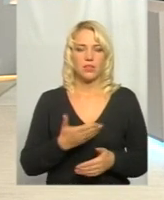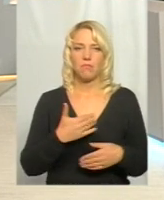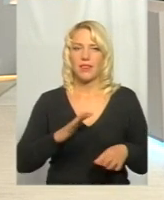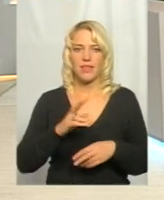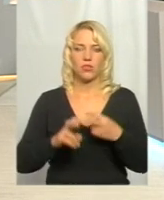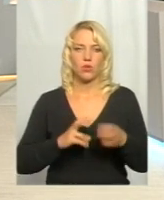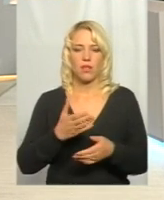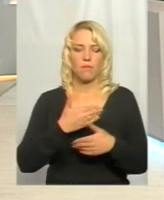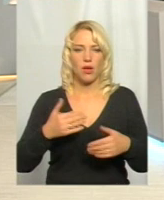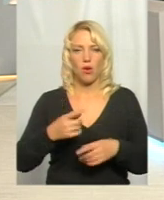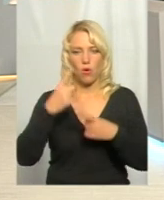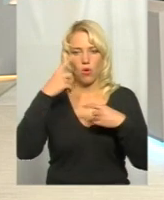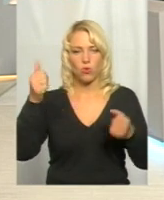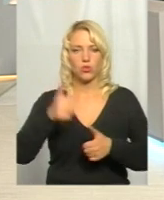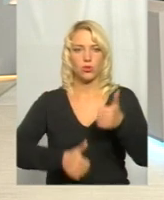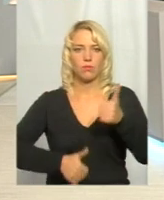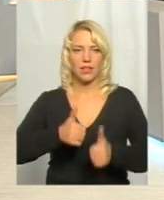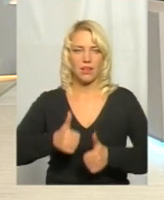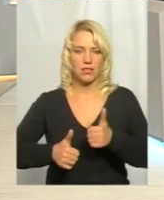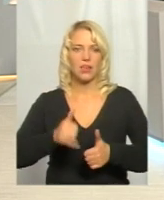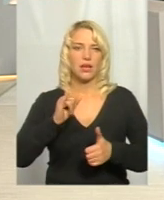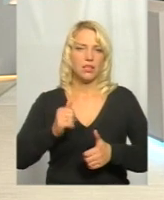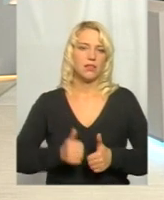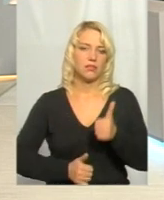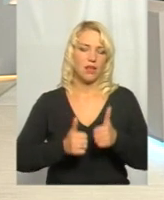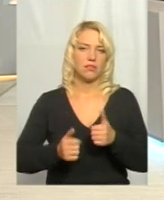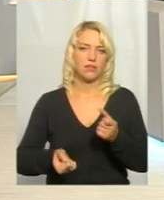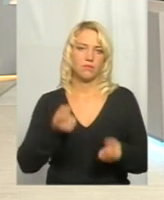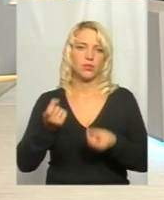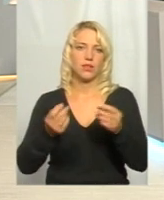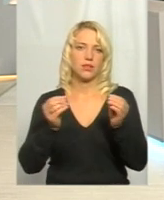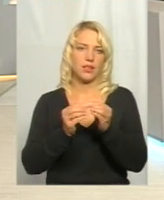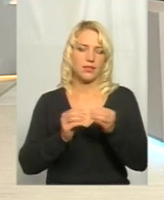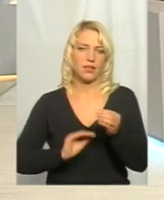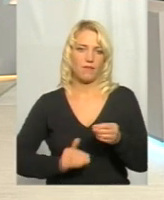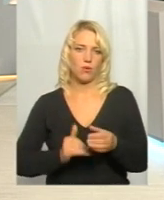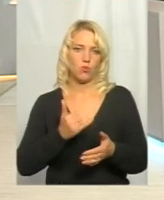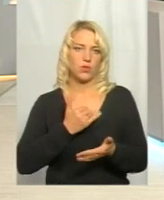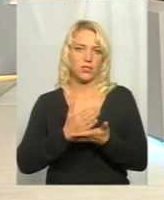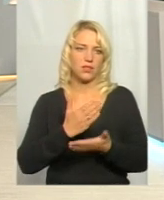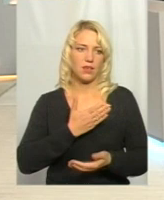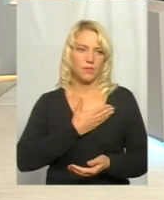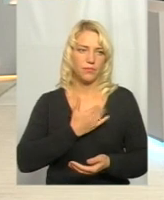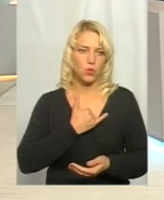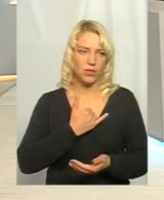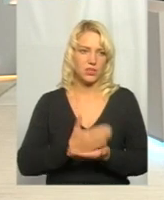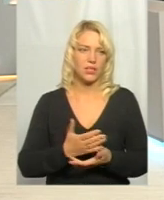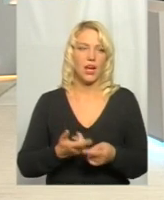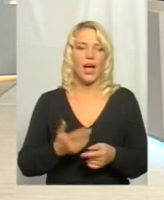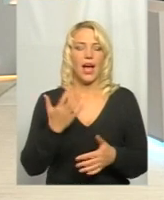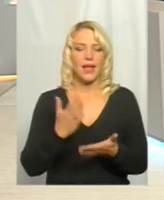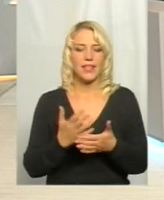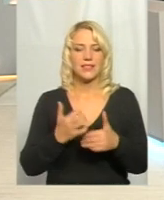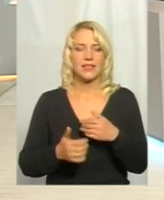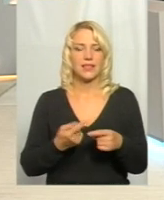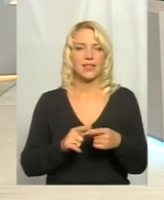оголошуємо тендери. На всі об'єкти оголосили тендери і так вийшло. Десять підрядників у нас є. А є серед них вже